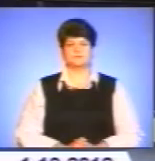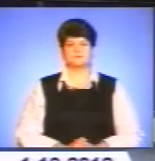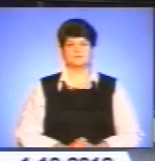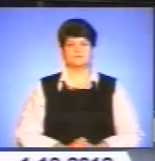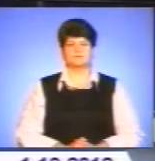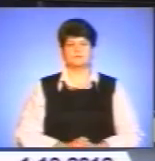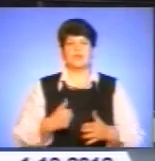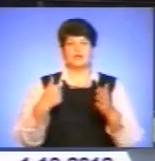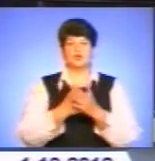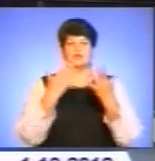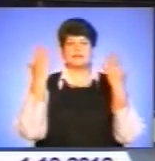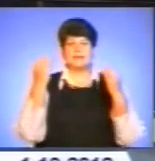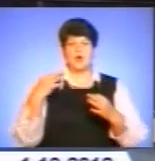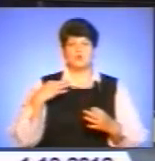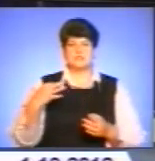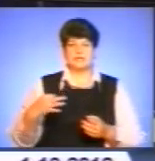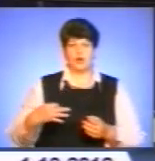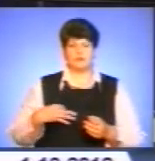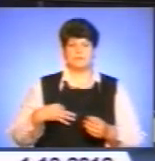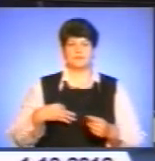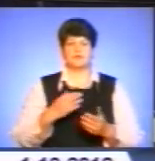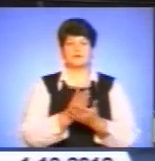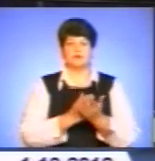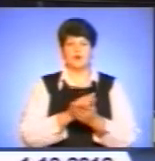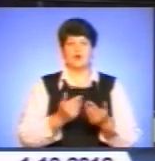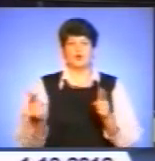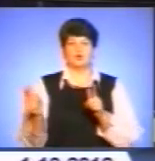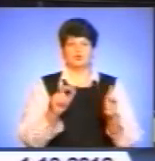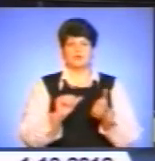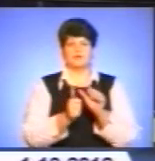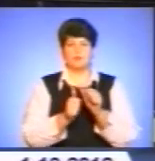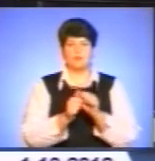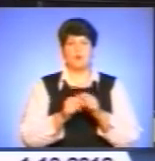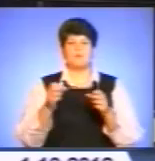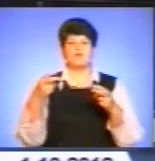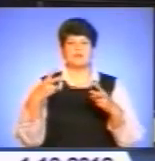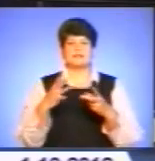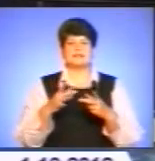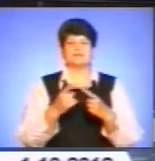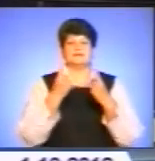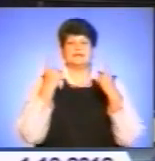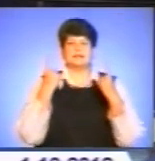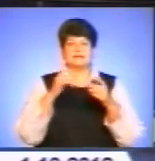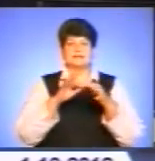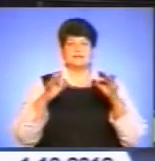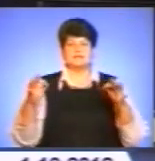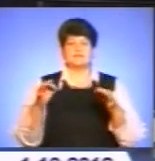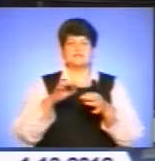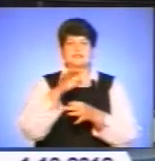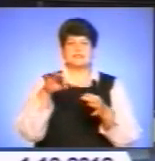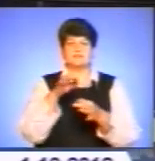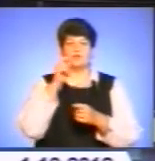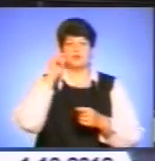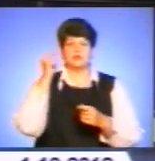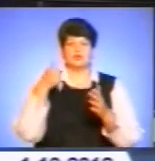До Дня усиновлення. Чиновники готують реформи по профілактиці соціального сирійства в Україні до 2020 року.